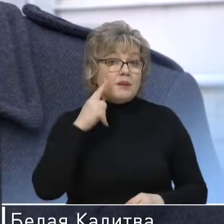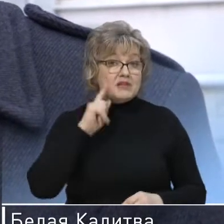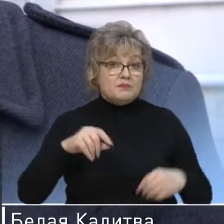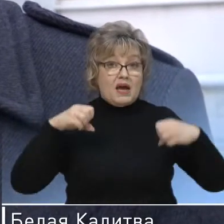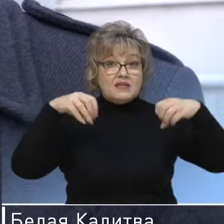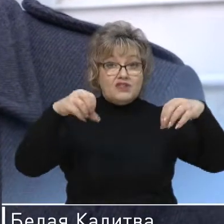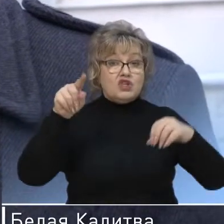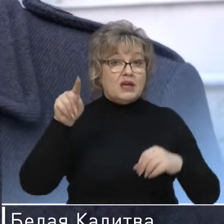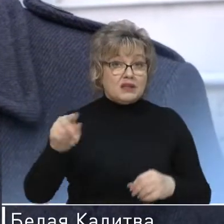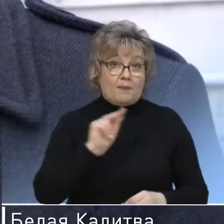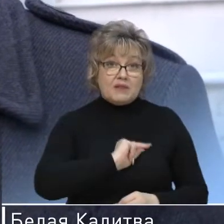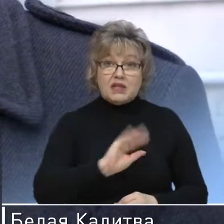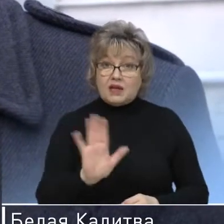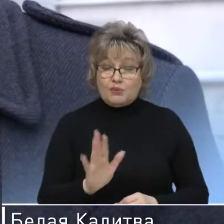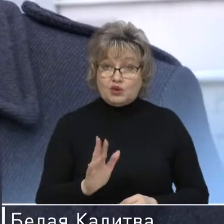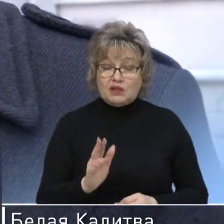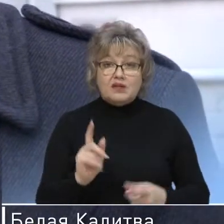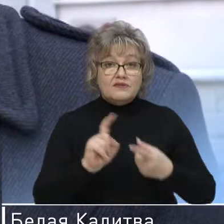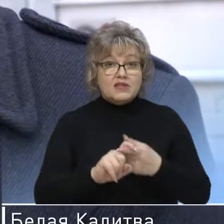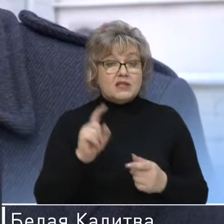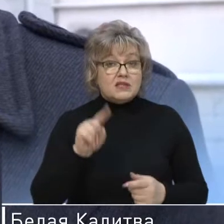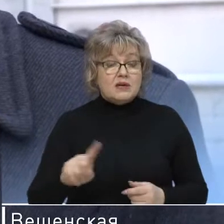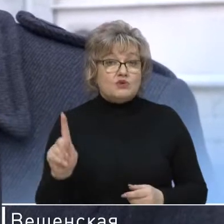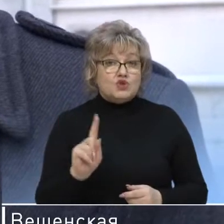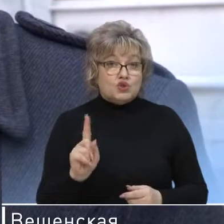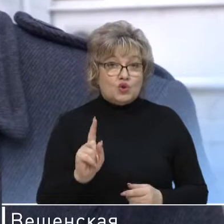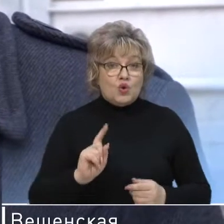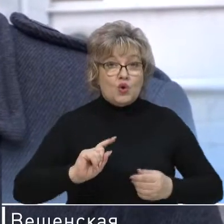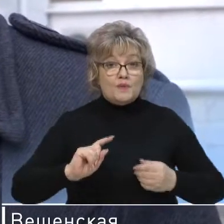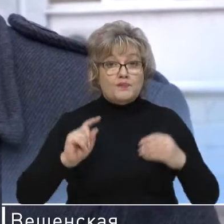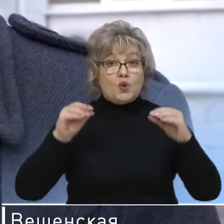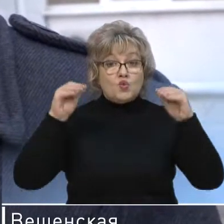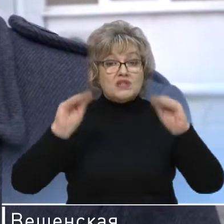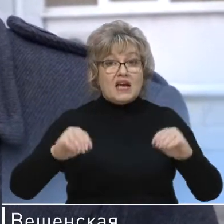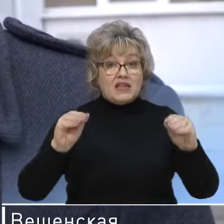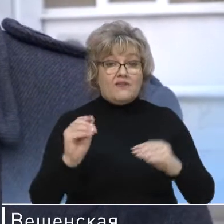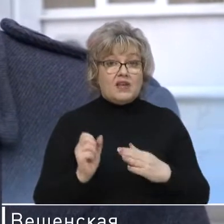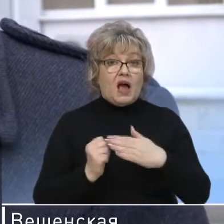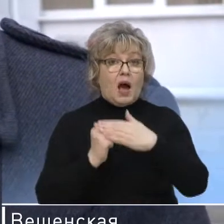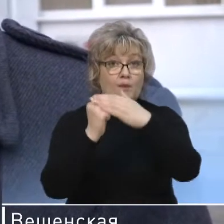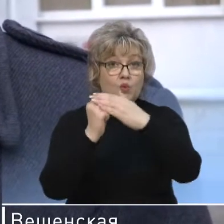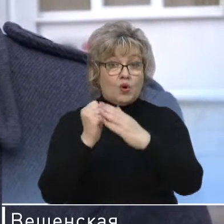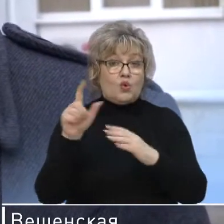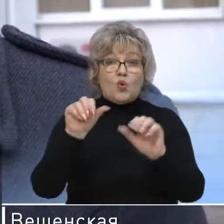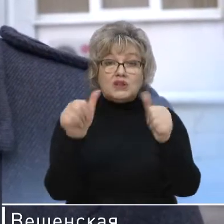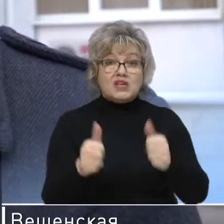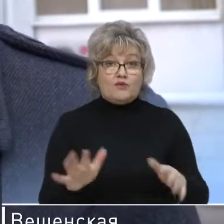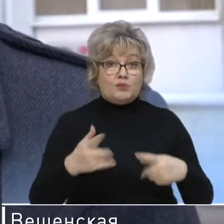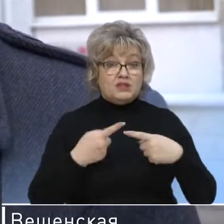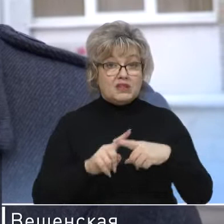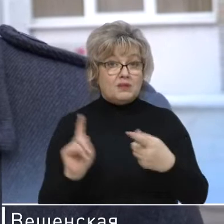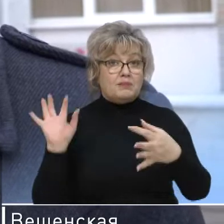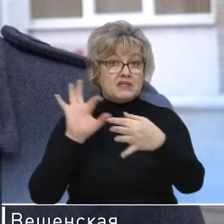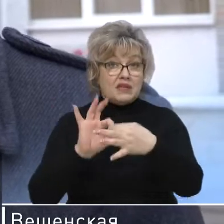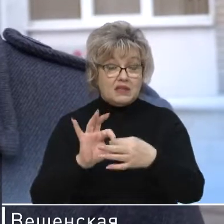освещение само там не работает, ввиду того, что установив опоры, он не оформил техническое